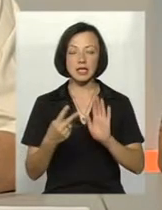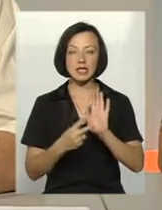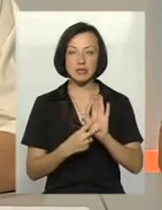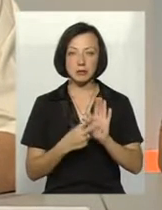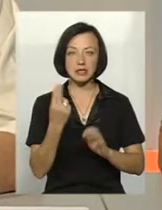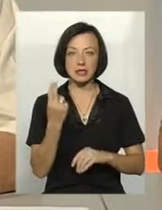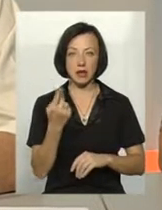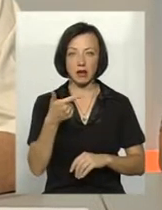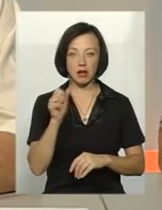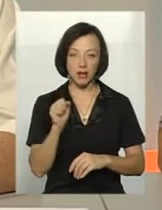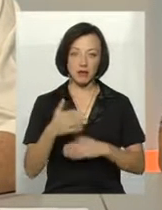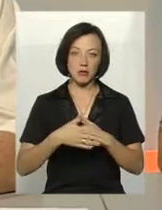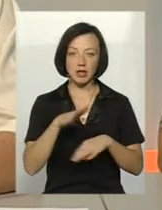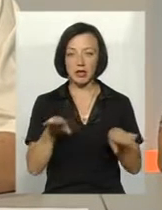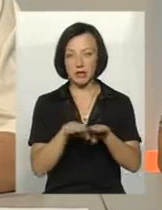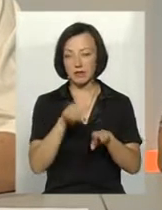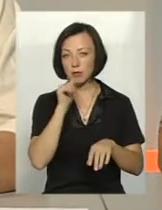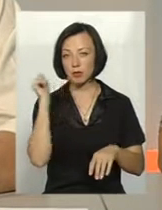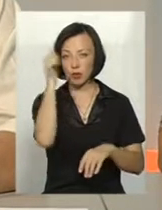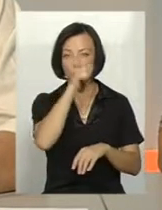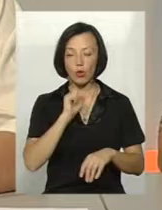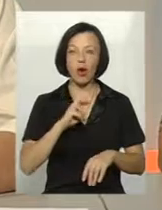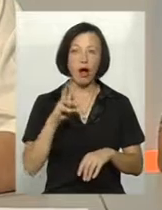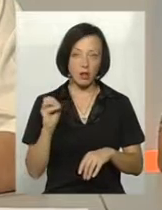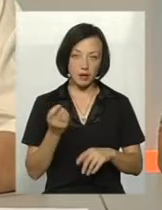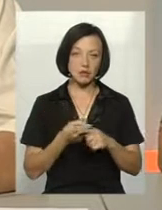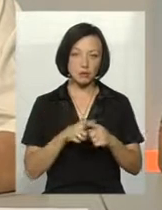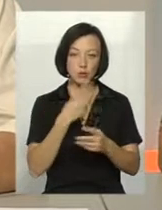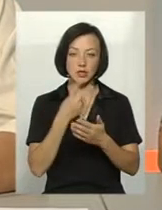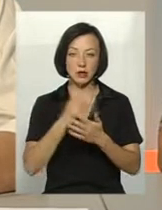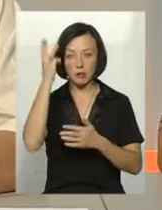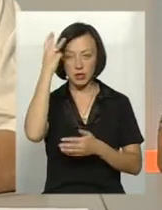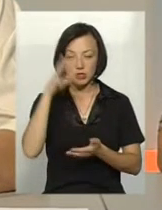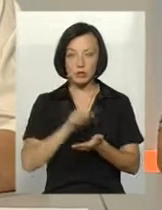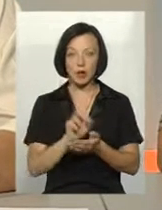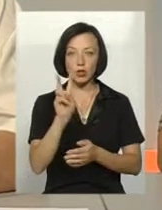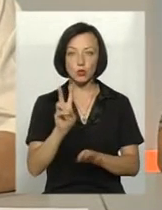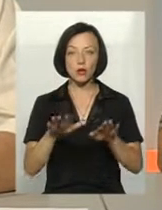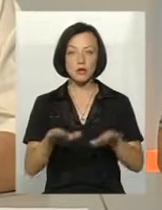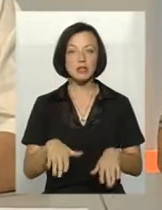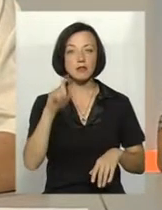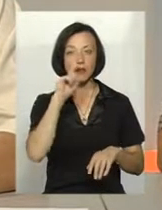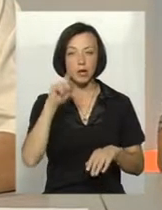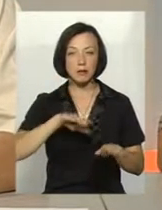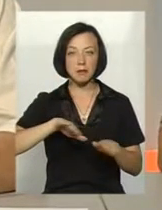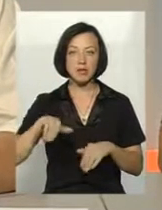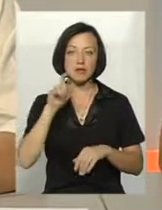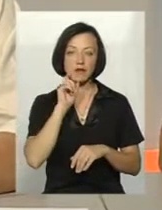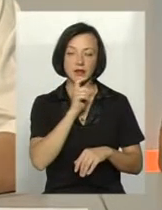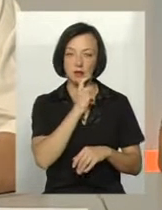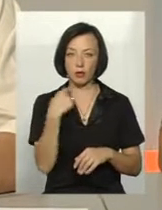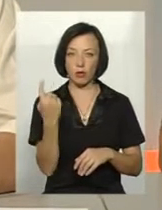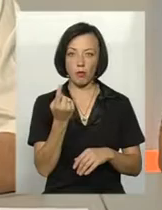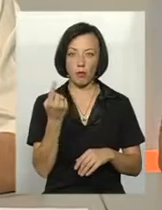з гектара, це десь на рівні минулого року, але за цим показником Хмельниччина займає друге місце в Україні після Вінницької